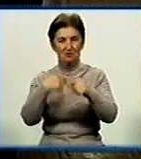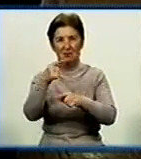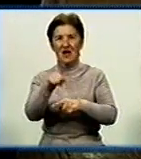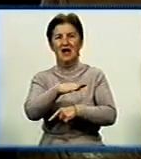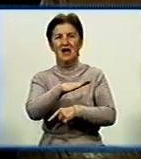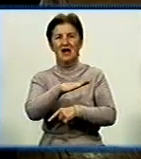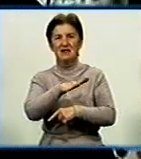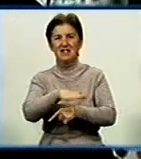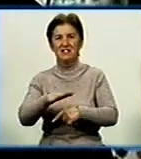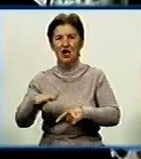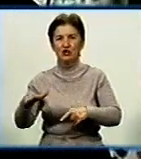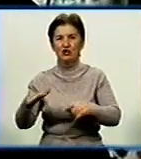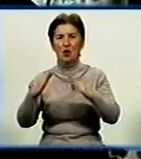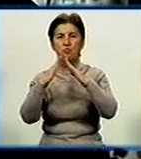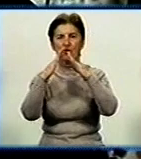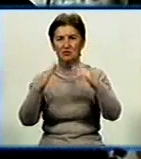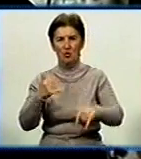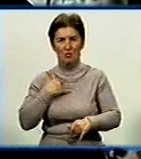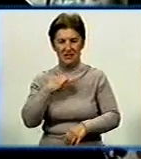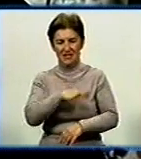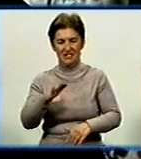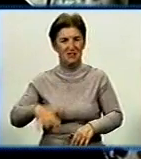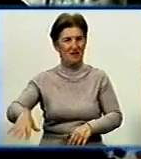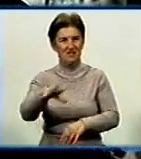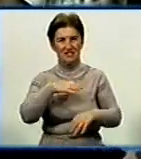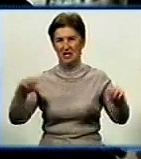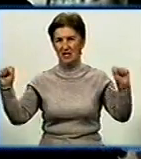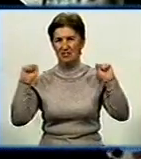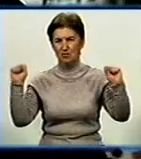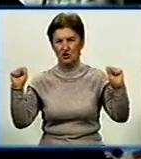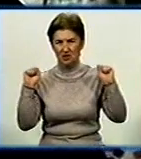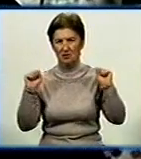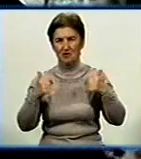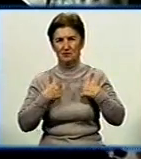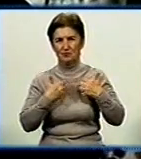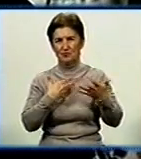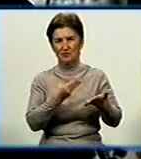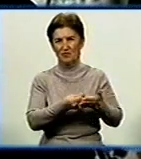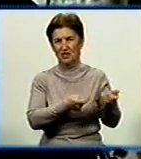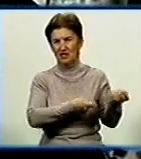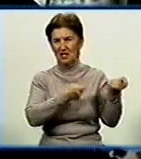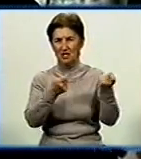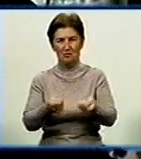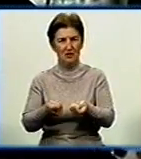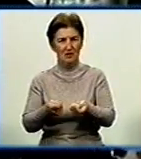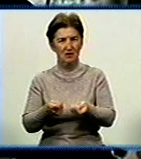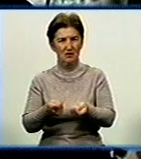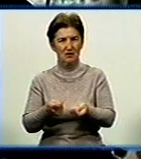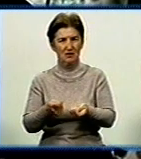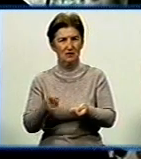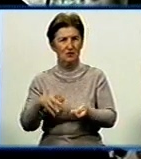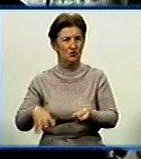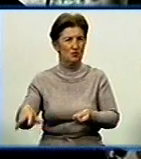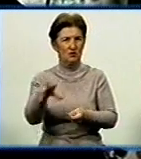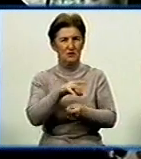будинком сімейного типу. У мене діти всі спортивні, всі. Я принесла свої палки, там вони лежать. І вони всі,